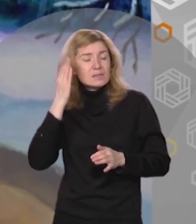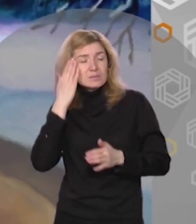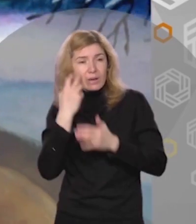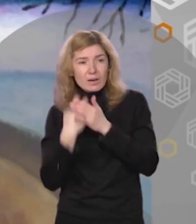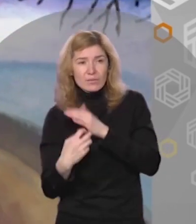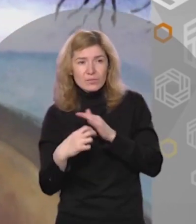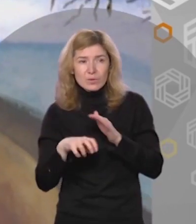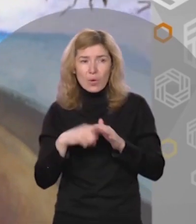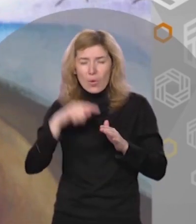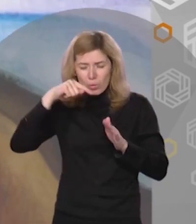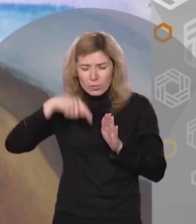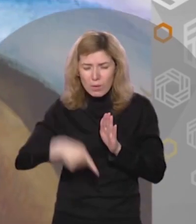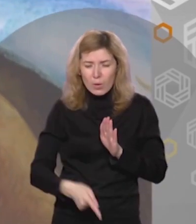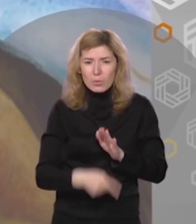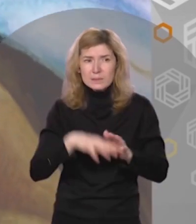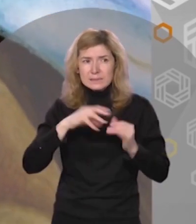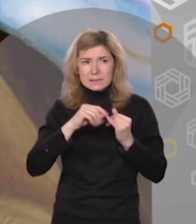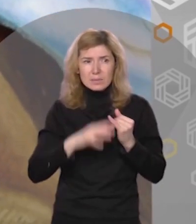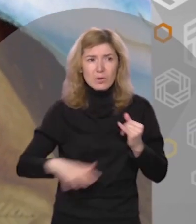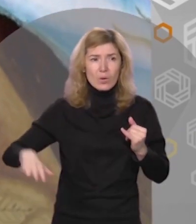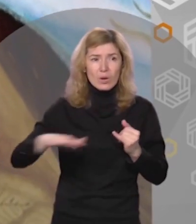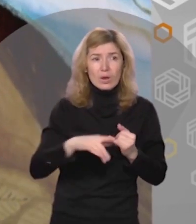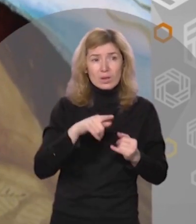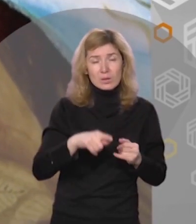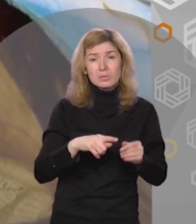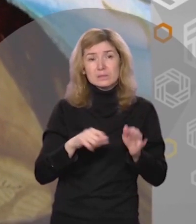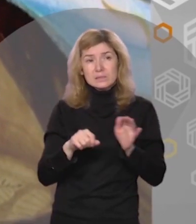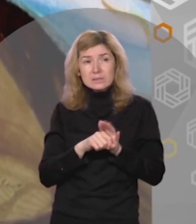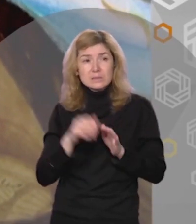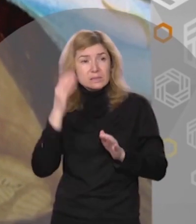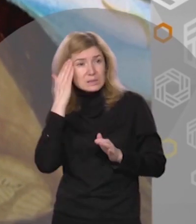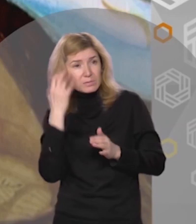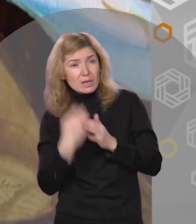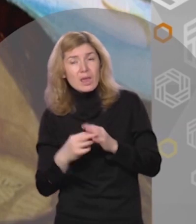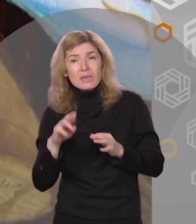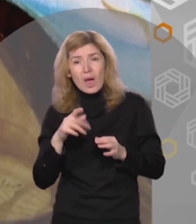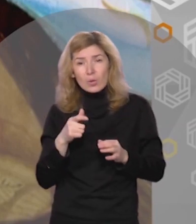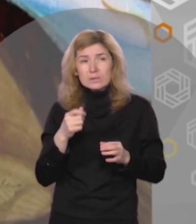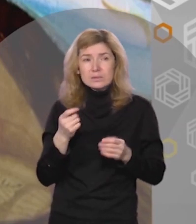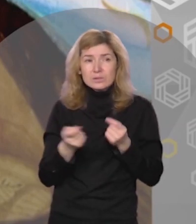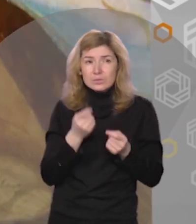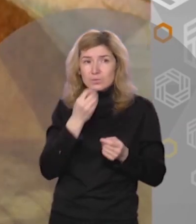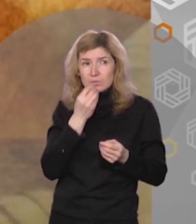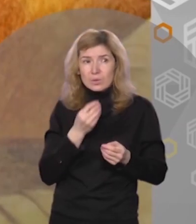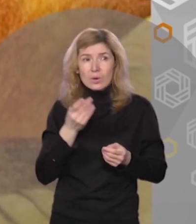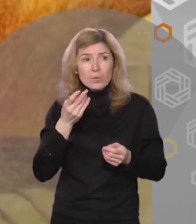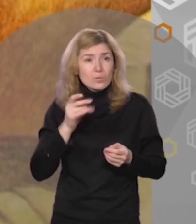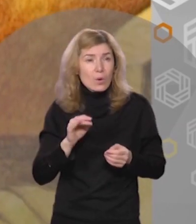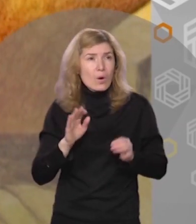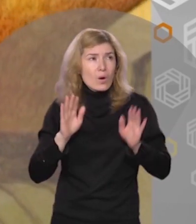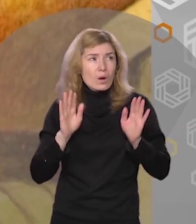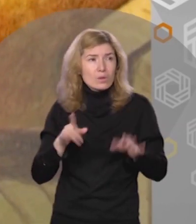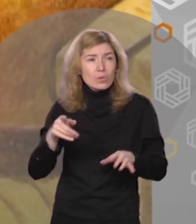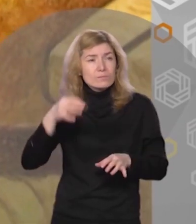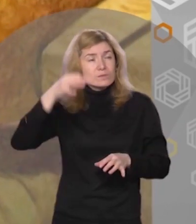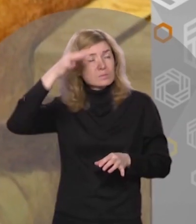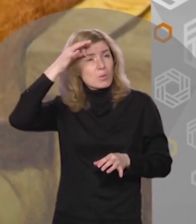норке, глубоко под землей, лишь иногда просыпаясь и грызя ягодки, зернышки или семечки. Но как